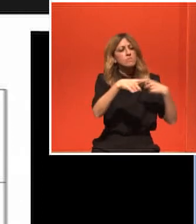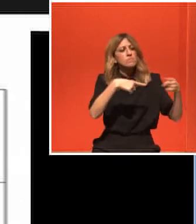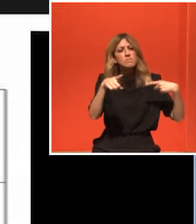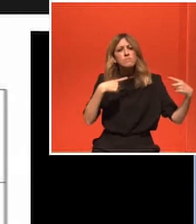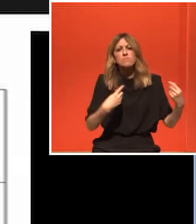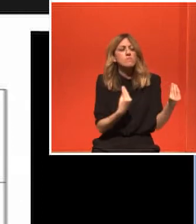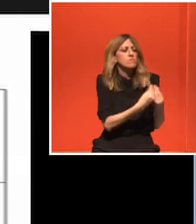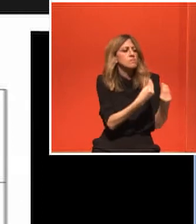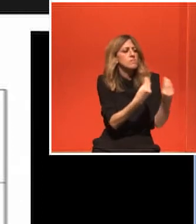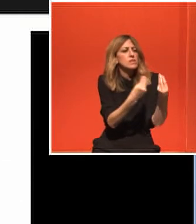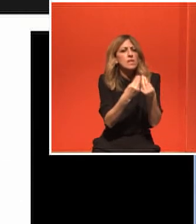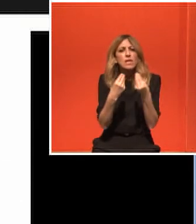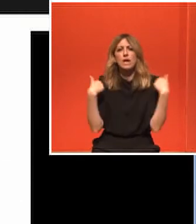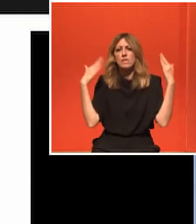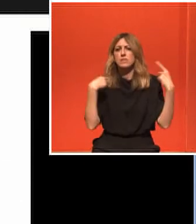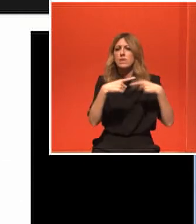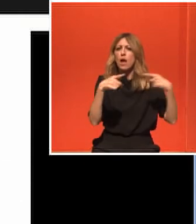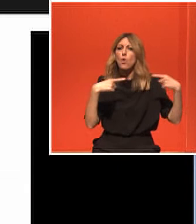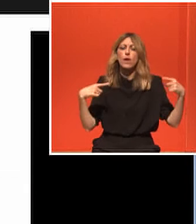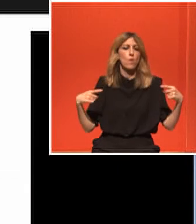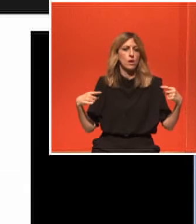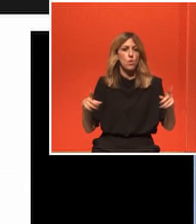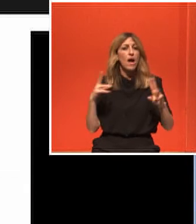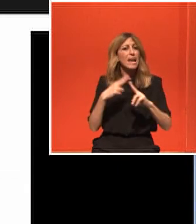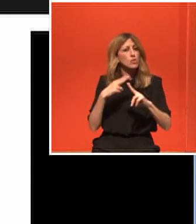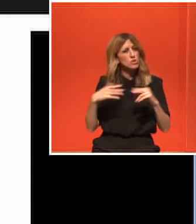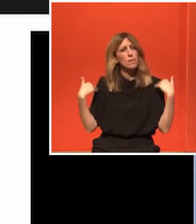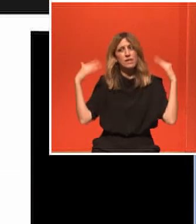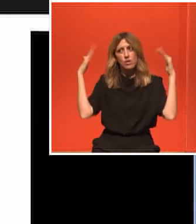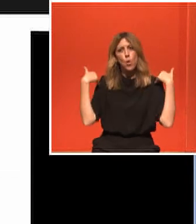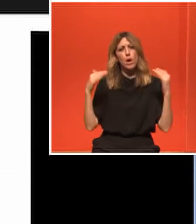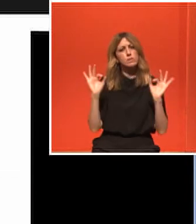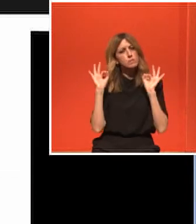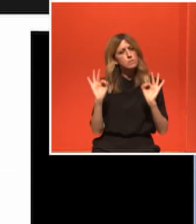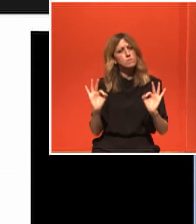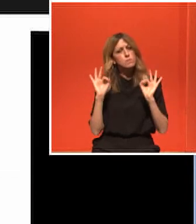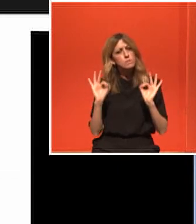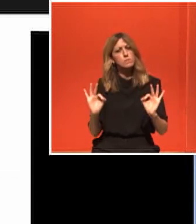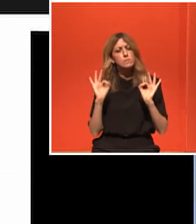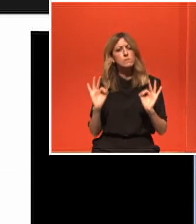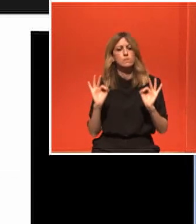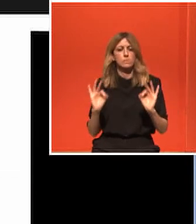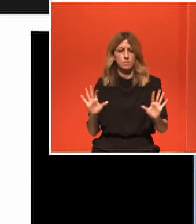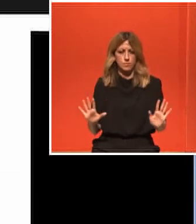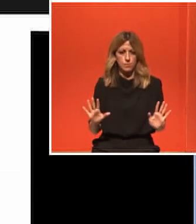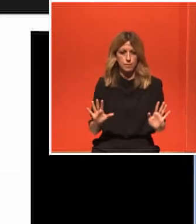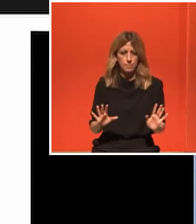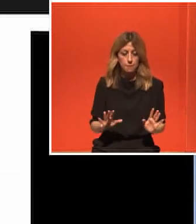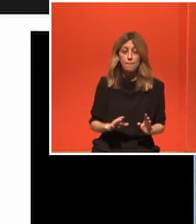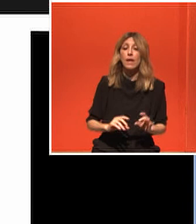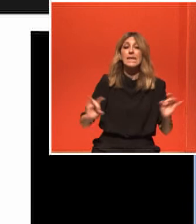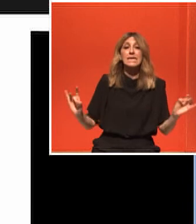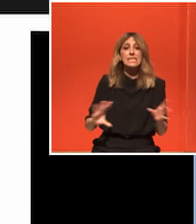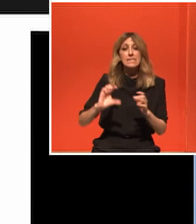είναι η κατάλληλη θεραπεία που θα δώσεις. Έτσι, λοιπόν, όταν κάνουμε άσκηση, όταν κάνουμε πρωταθλητισμό,